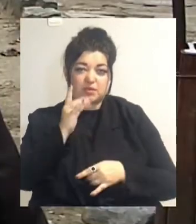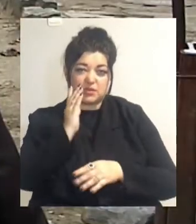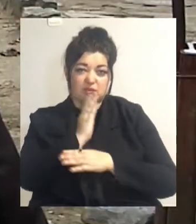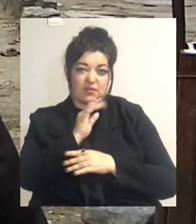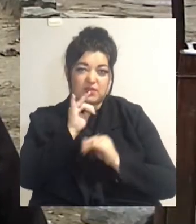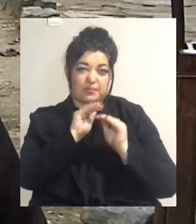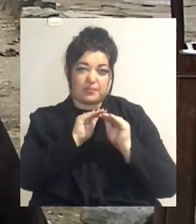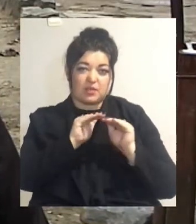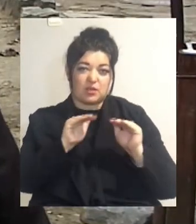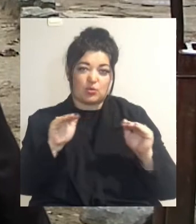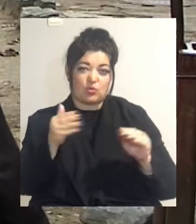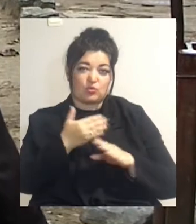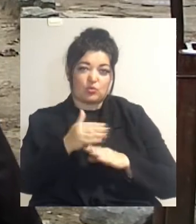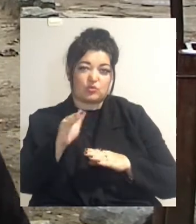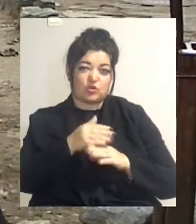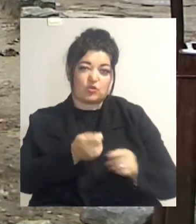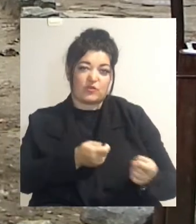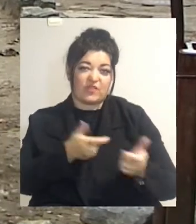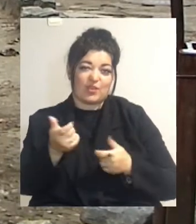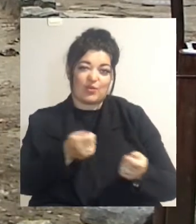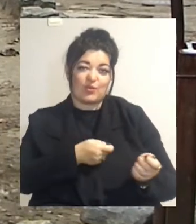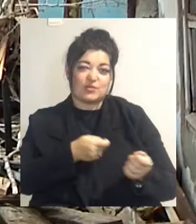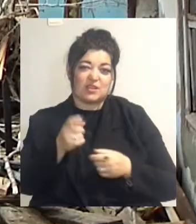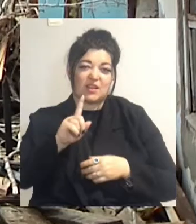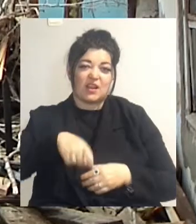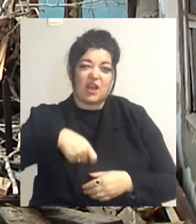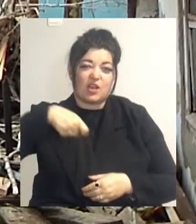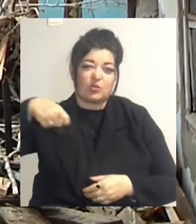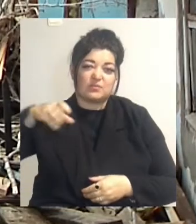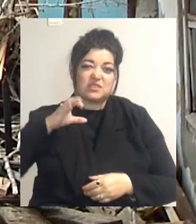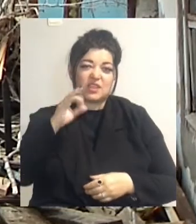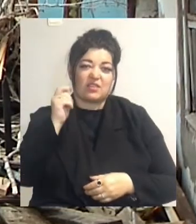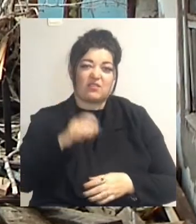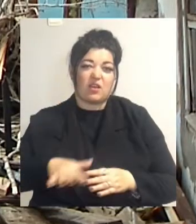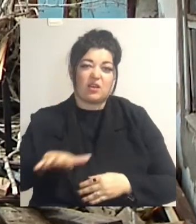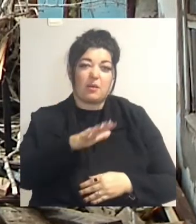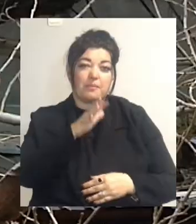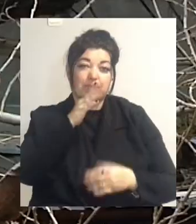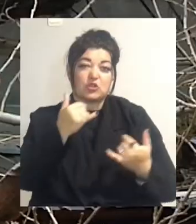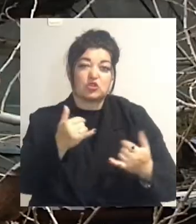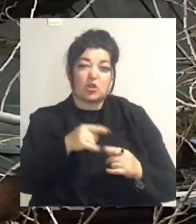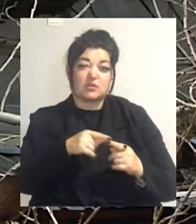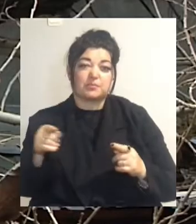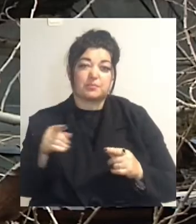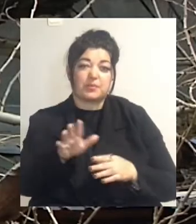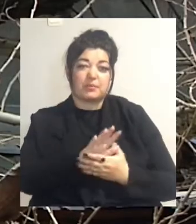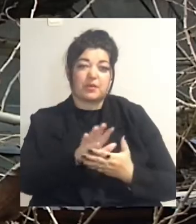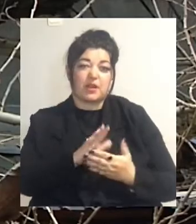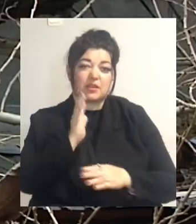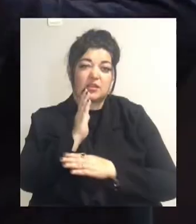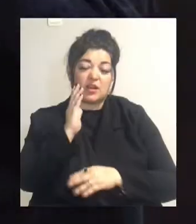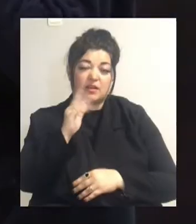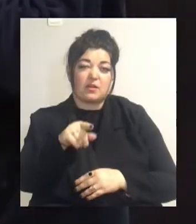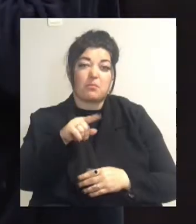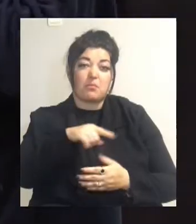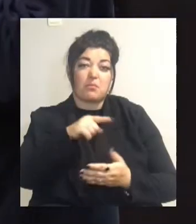виносять краном зі двора. Під час прибирання дерева мешканців будинку усередину не пускали,